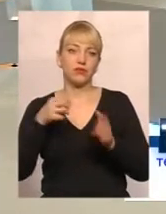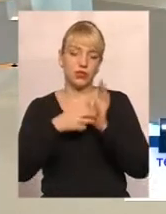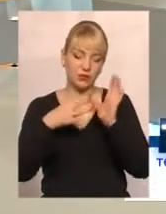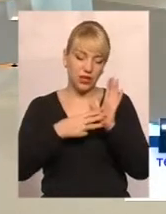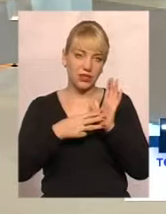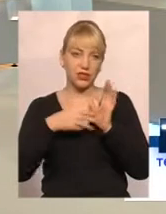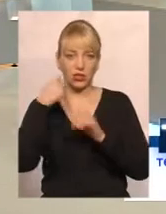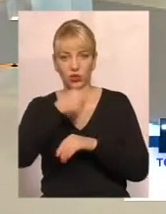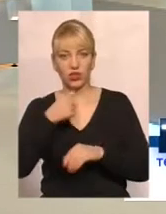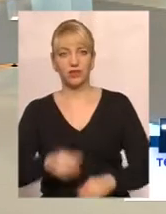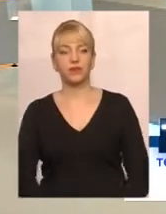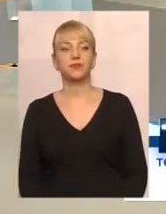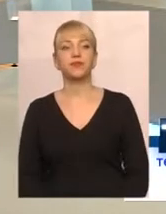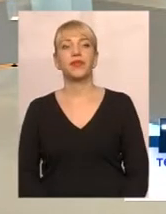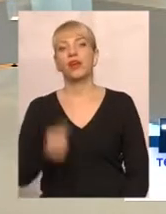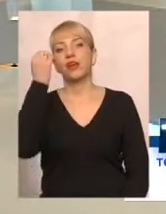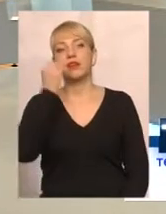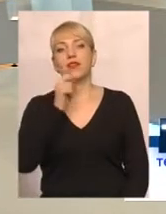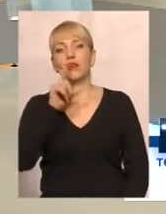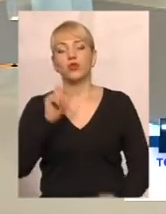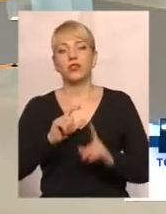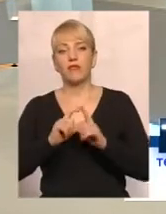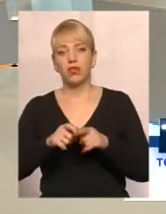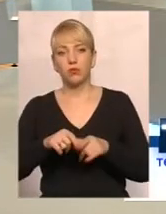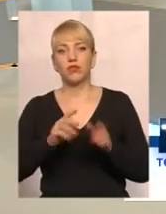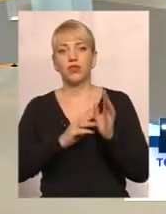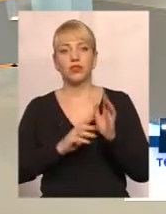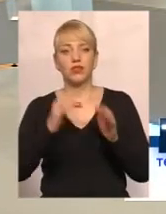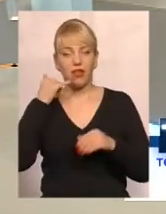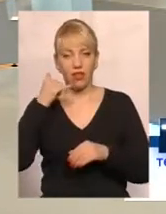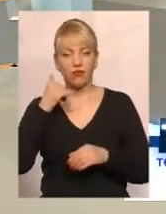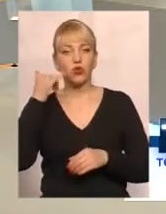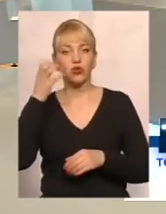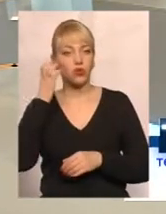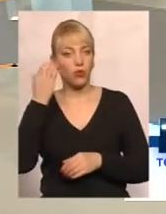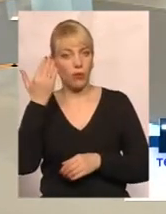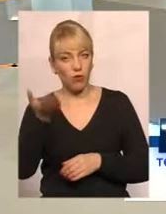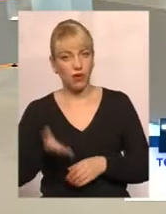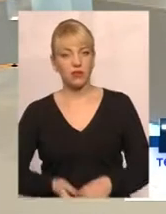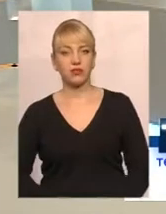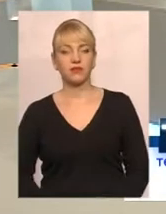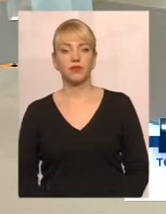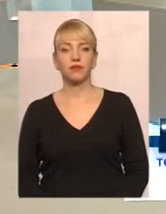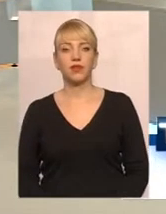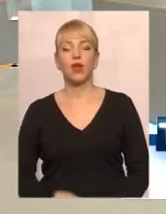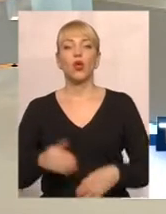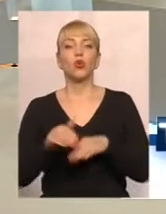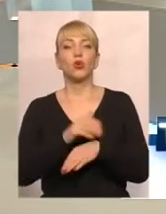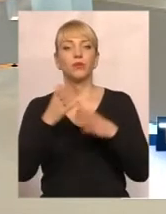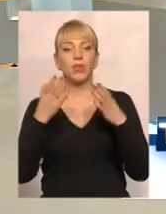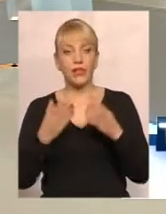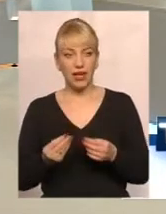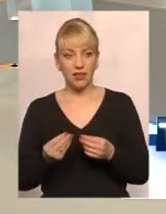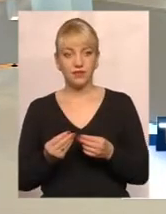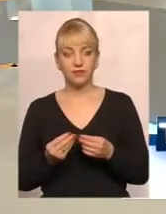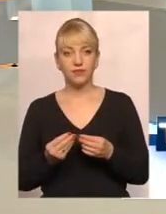років. Дякую за відповідь. 61-90-60. Слухаємо вас. Говоріть, будь ласка. Добрий день. Доброго